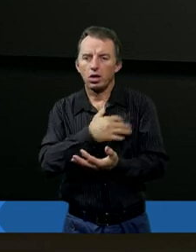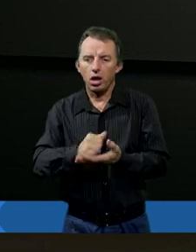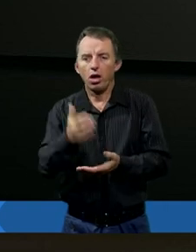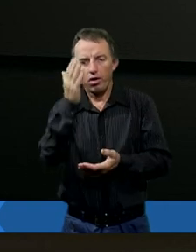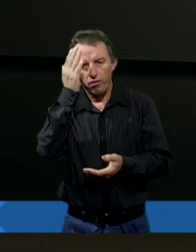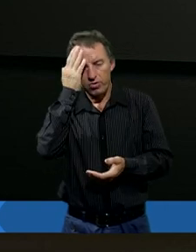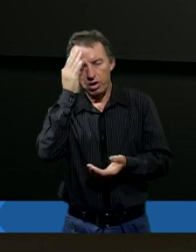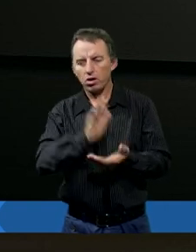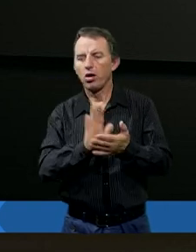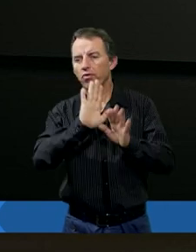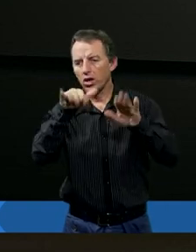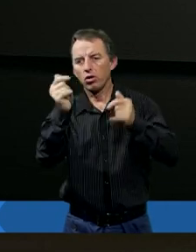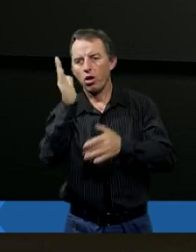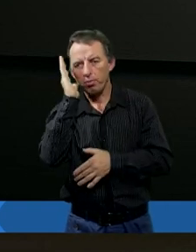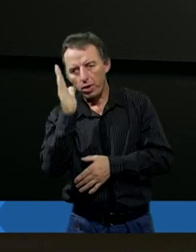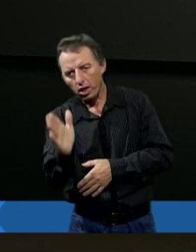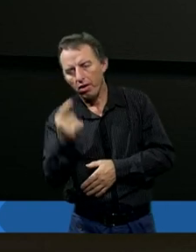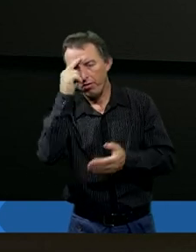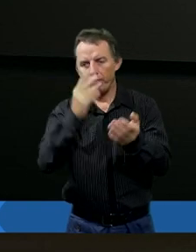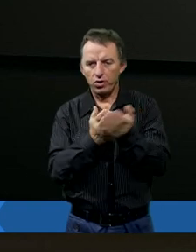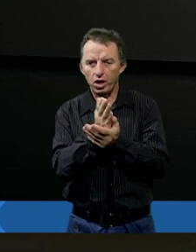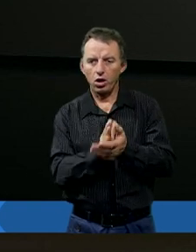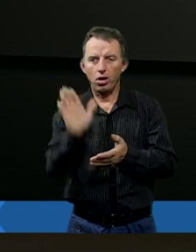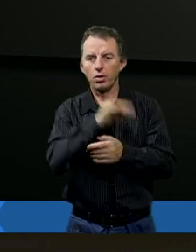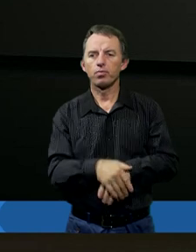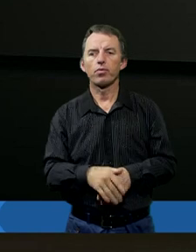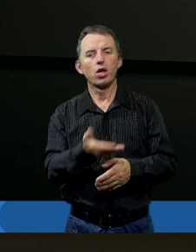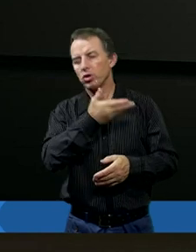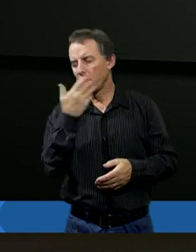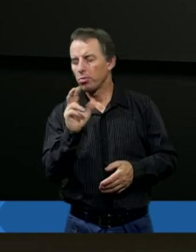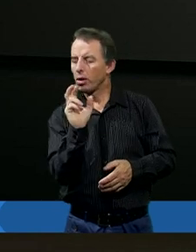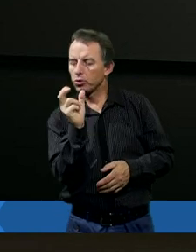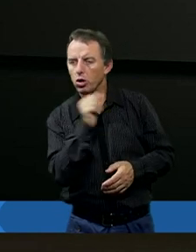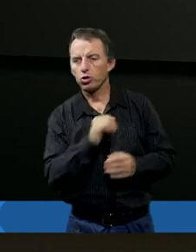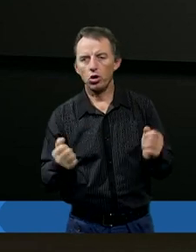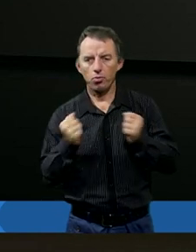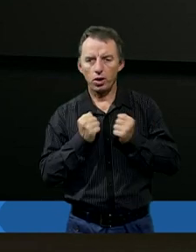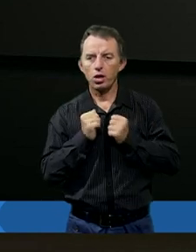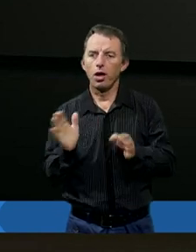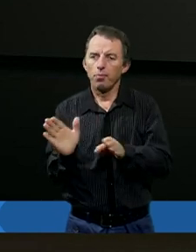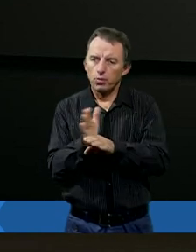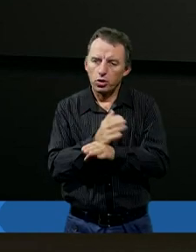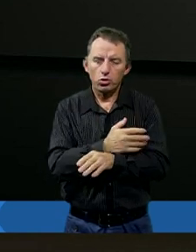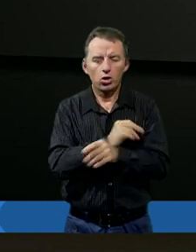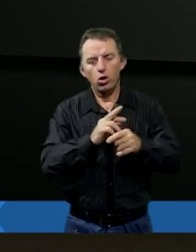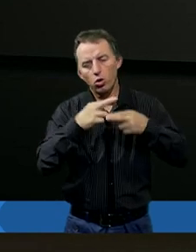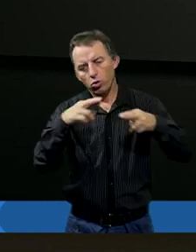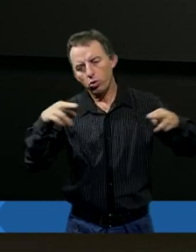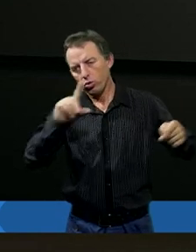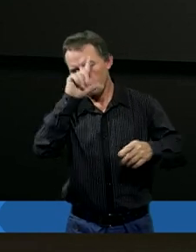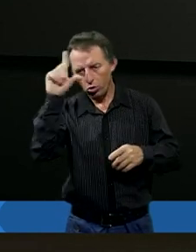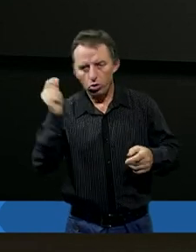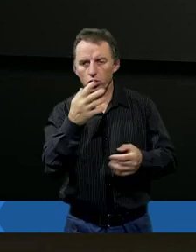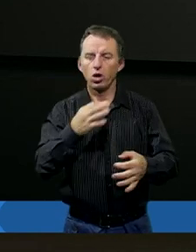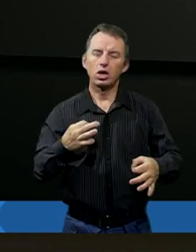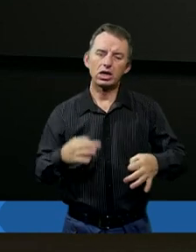dlatego, że wiem, że bez względu na to, co będzie, jeżeli ja będę wierna Bogu, to po prostu nie mam się czego bać. I pomimo tego, że ludzie są różni, są ludzie